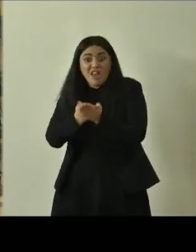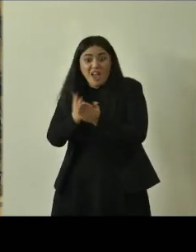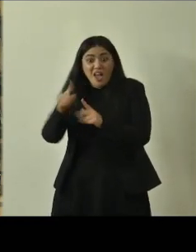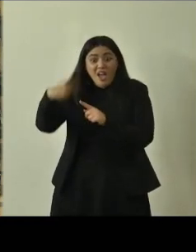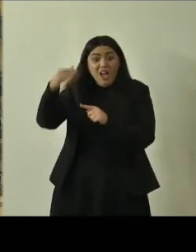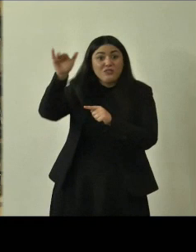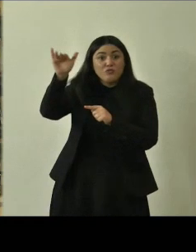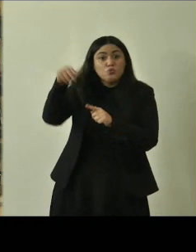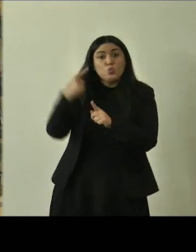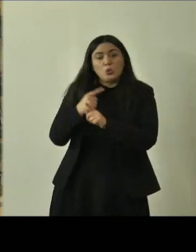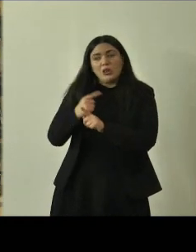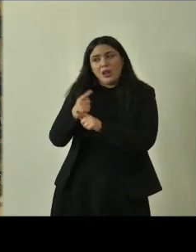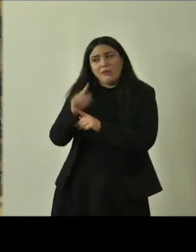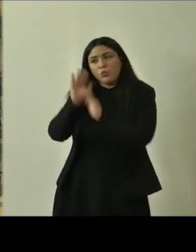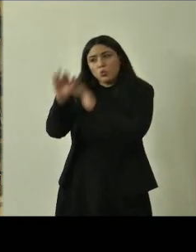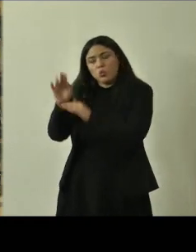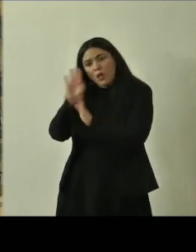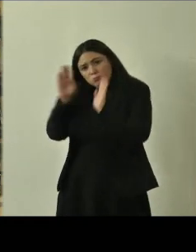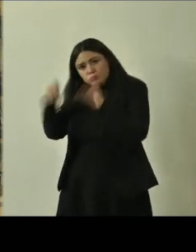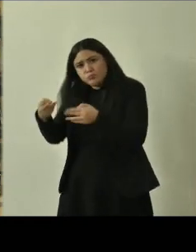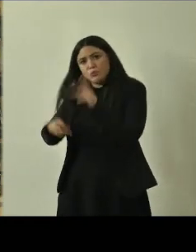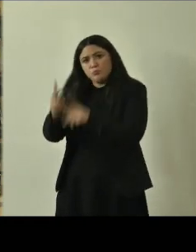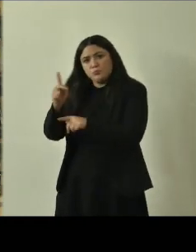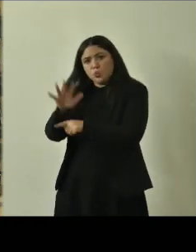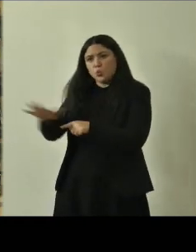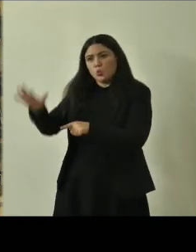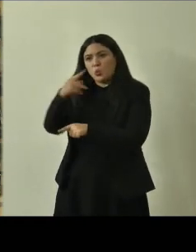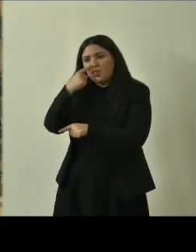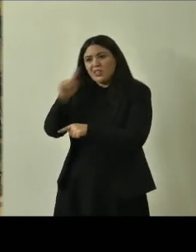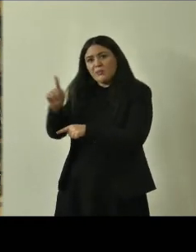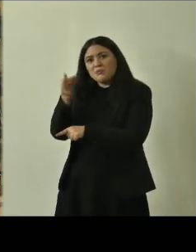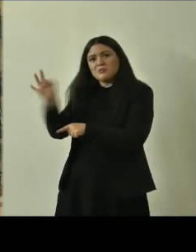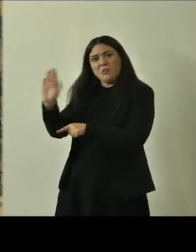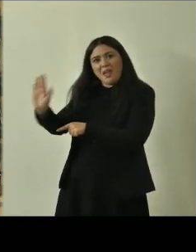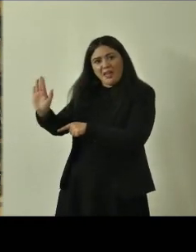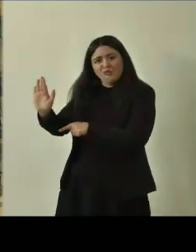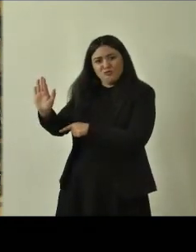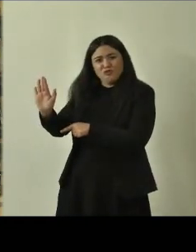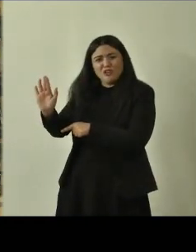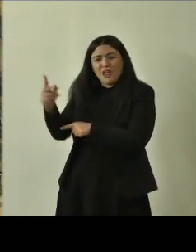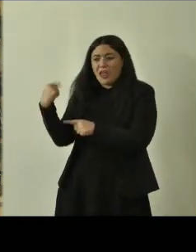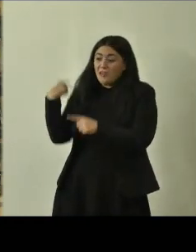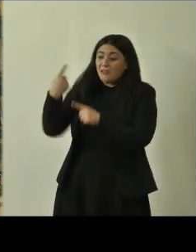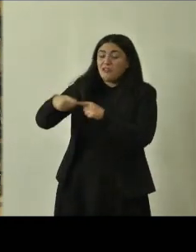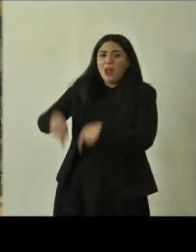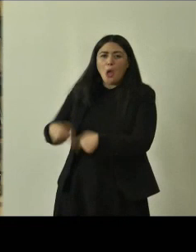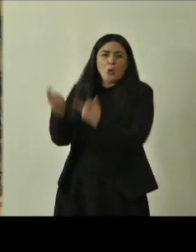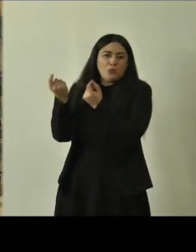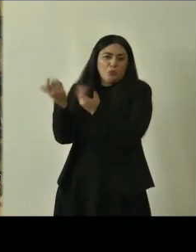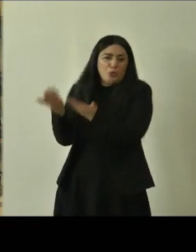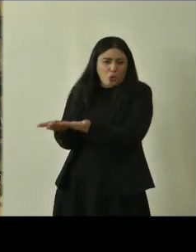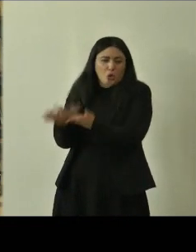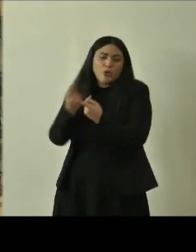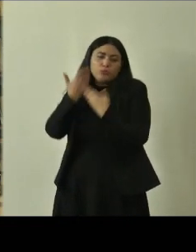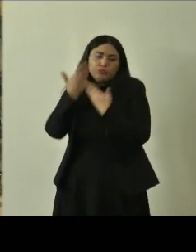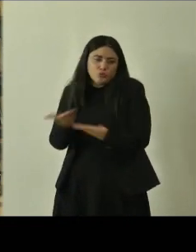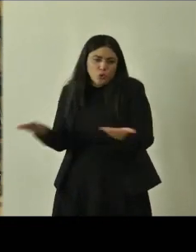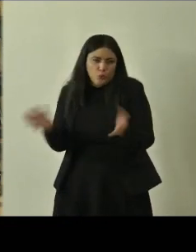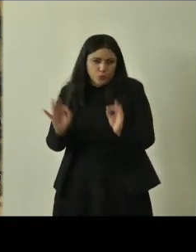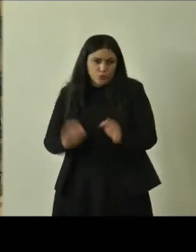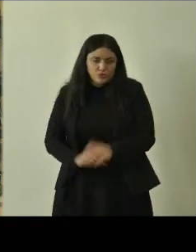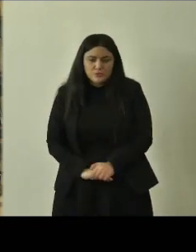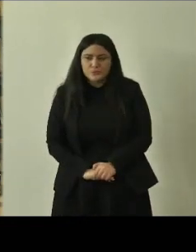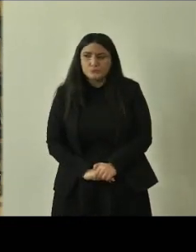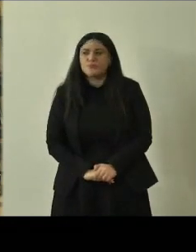incrementare soprattutto la quota di queste specie che però purtroppo ancora non hanno il vincolo